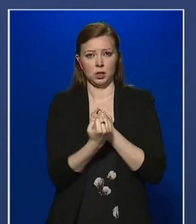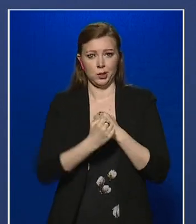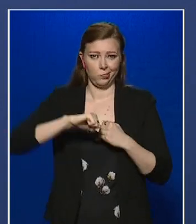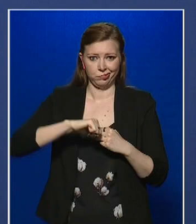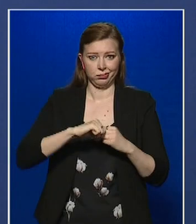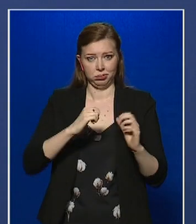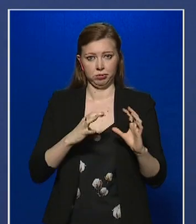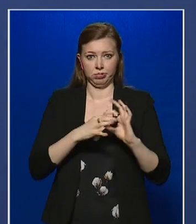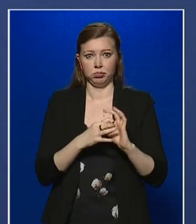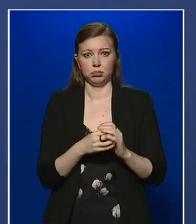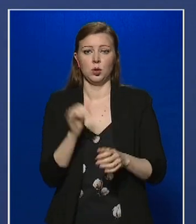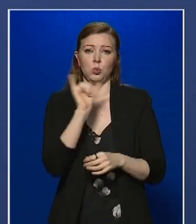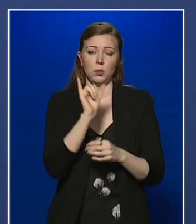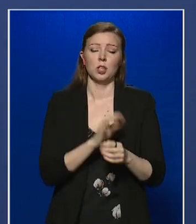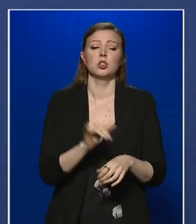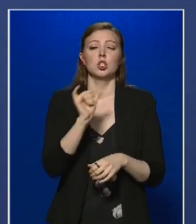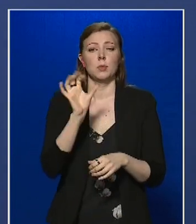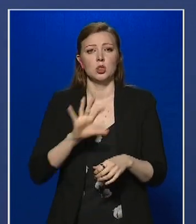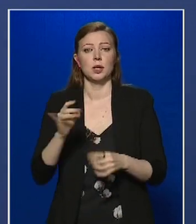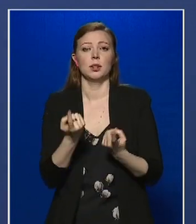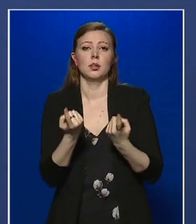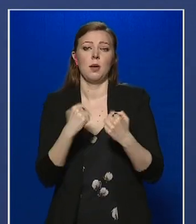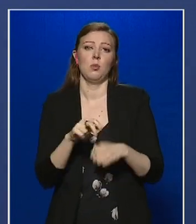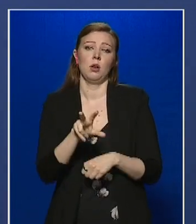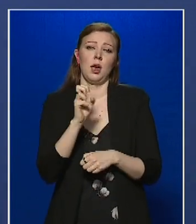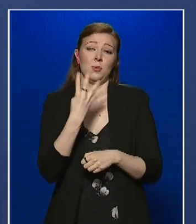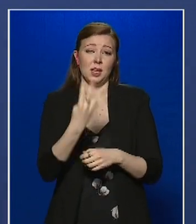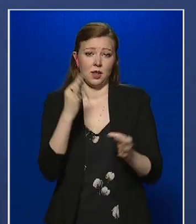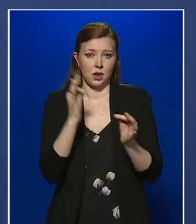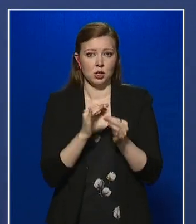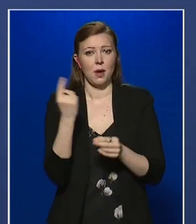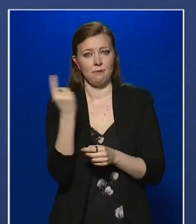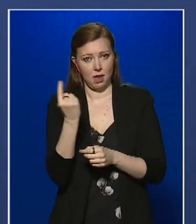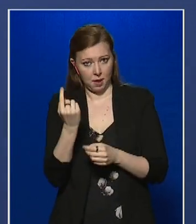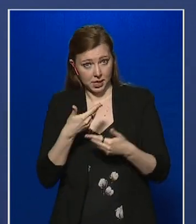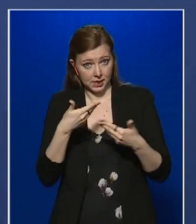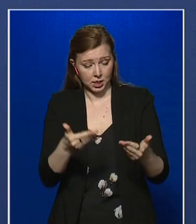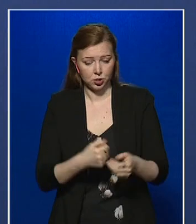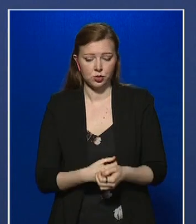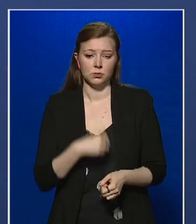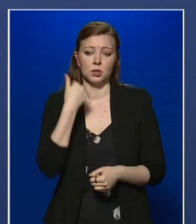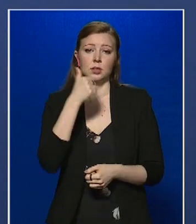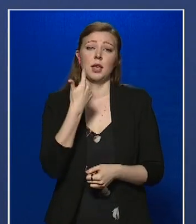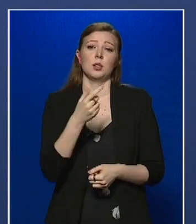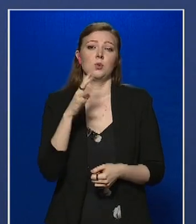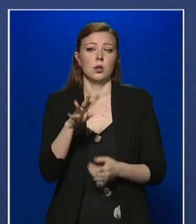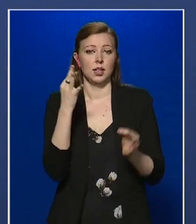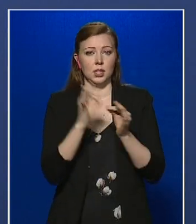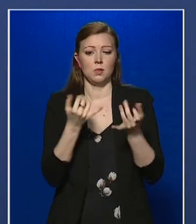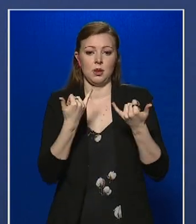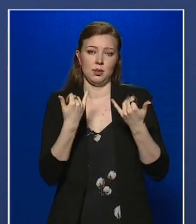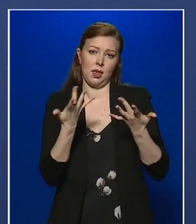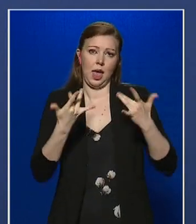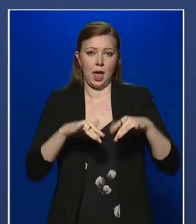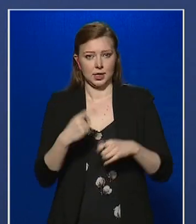Budapesten és Pest megyében. Ebből 340 esetben figyelmeztetést, 124 esetben helyszíni